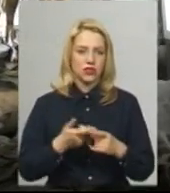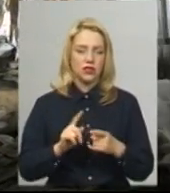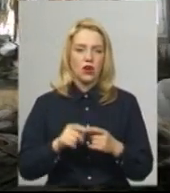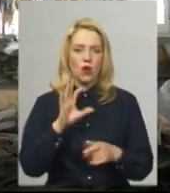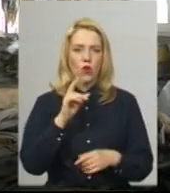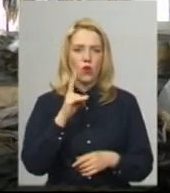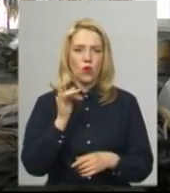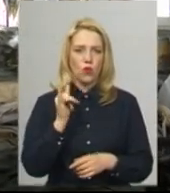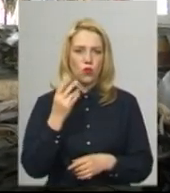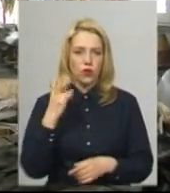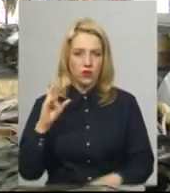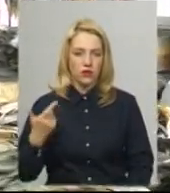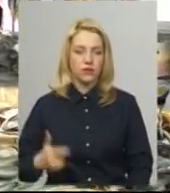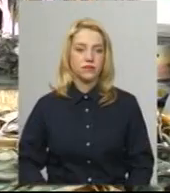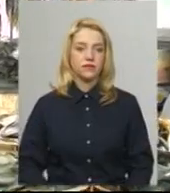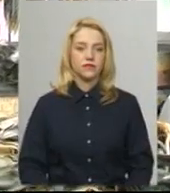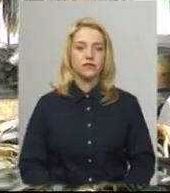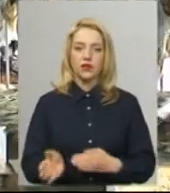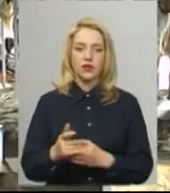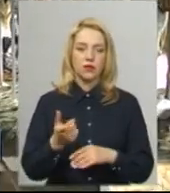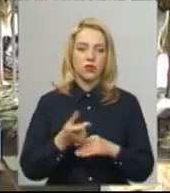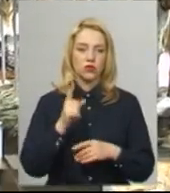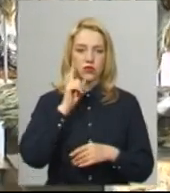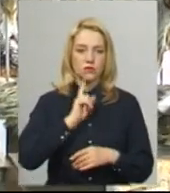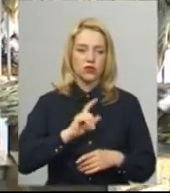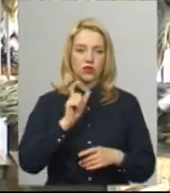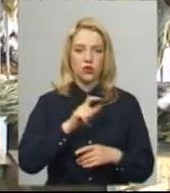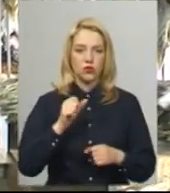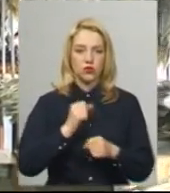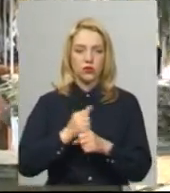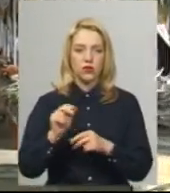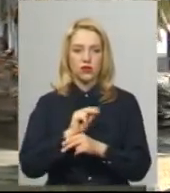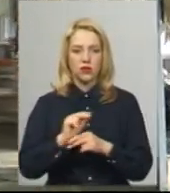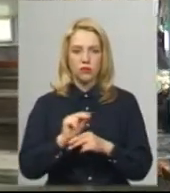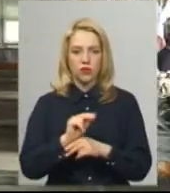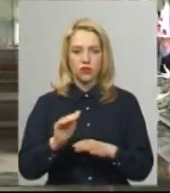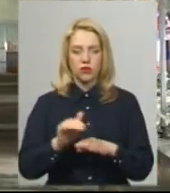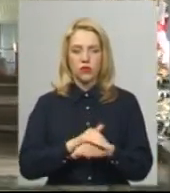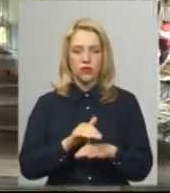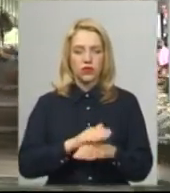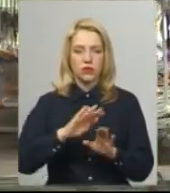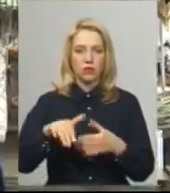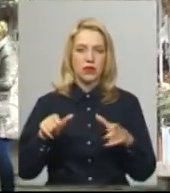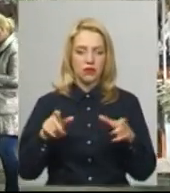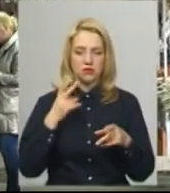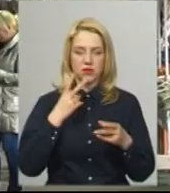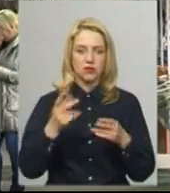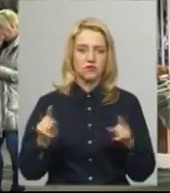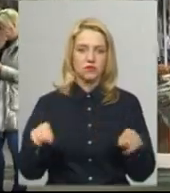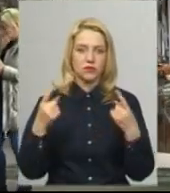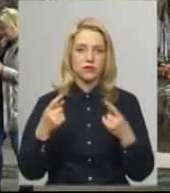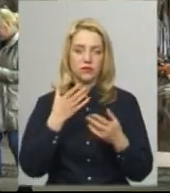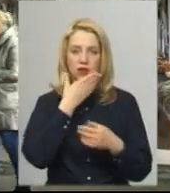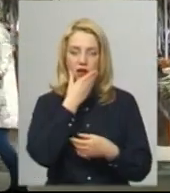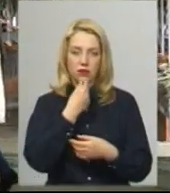окунець. Риба дуже смачна. Люди зробили, бачу ремонт, заїхав після карантину, бачу, гарно,